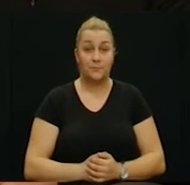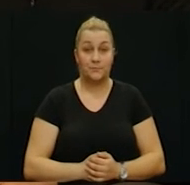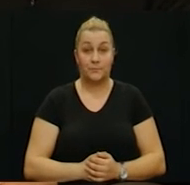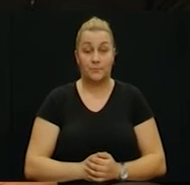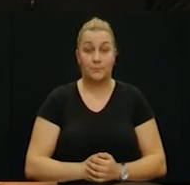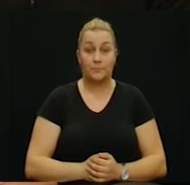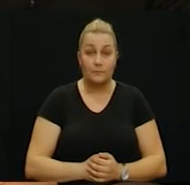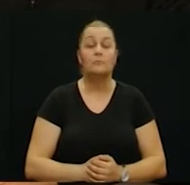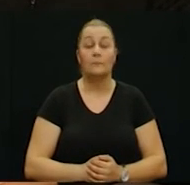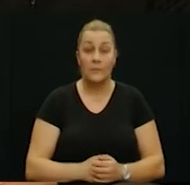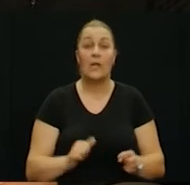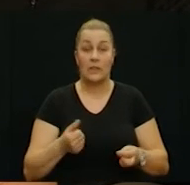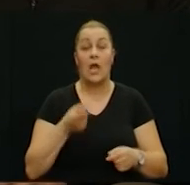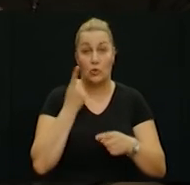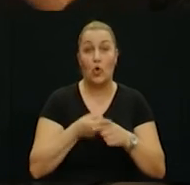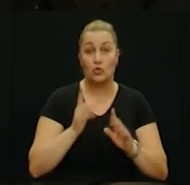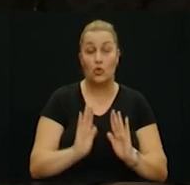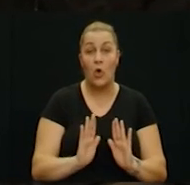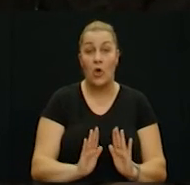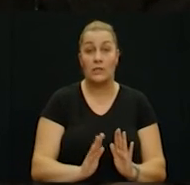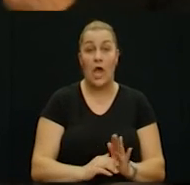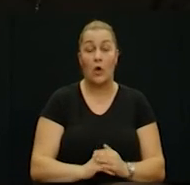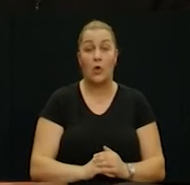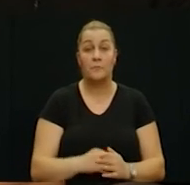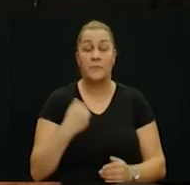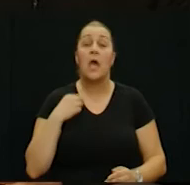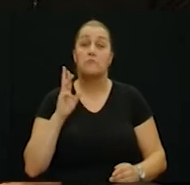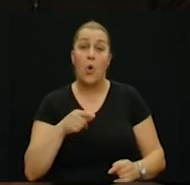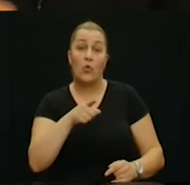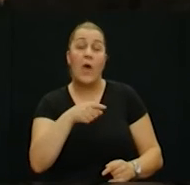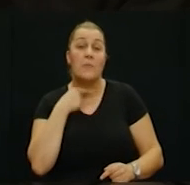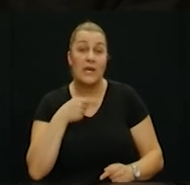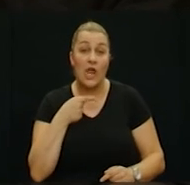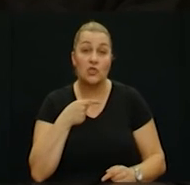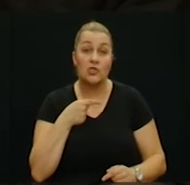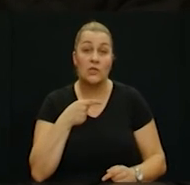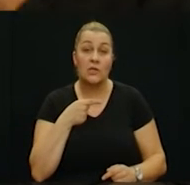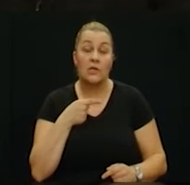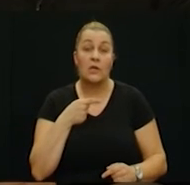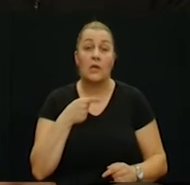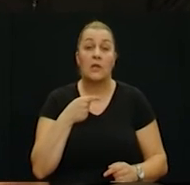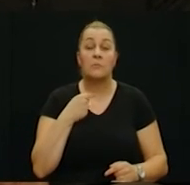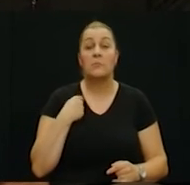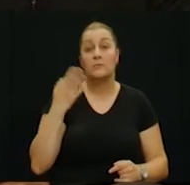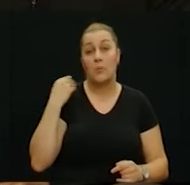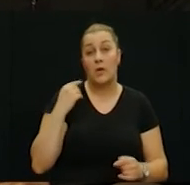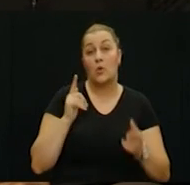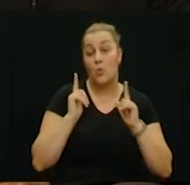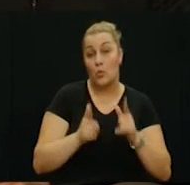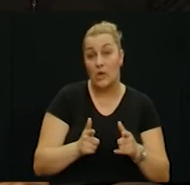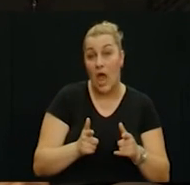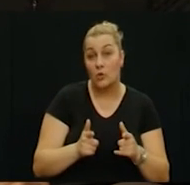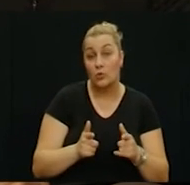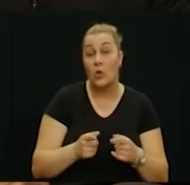točno točno upravo je tako i mogu vam reći da mi ovdje smo bili u ratu